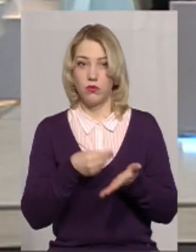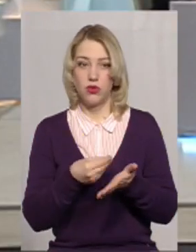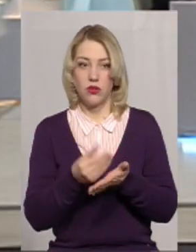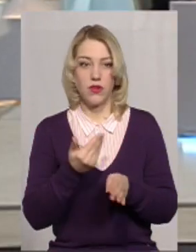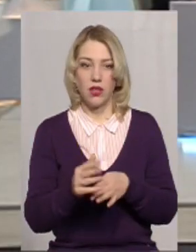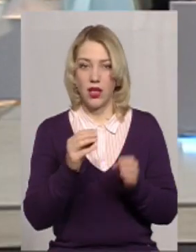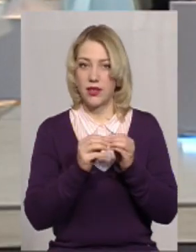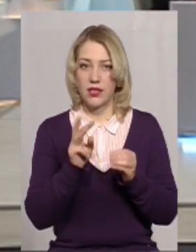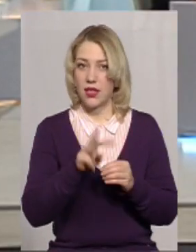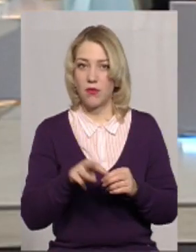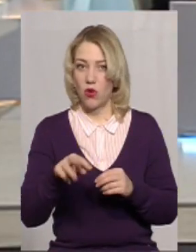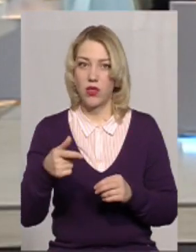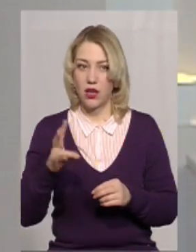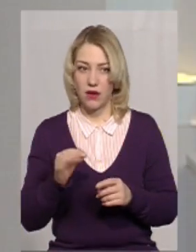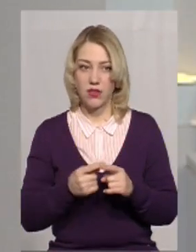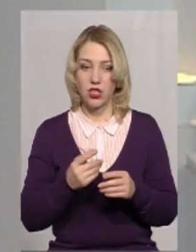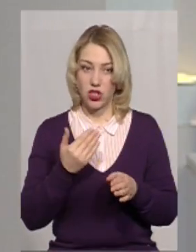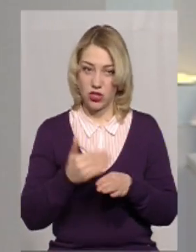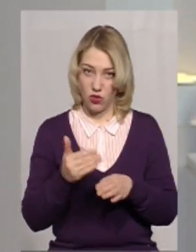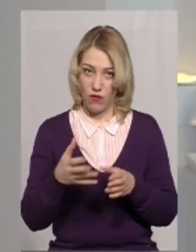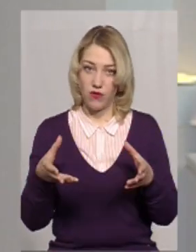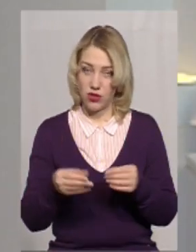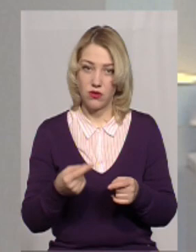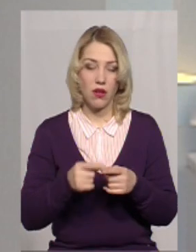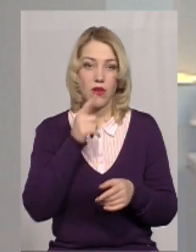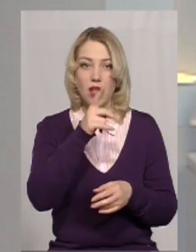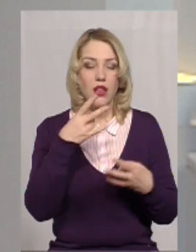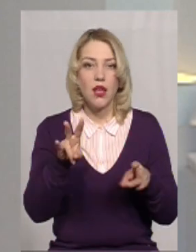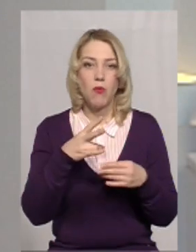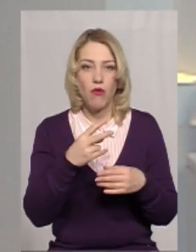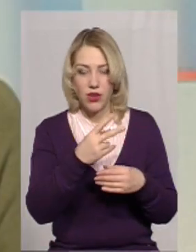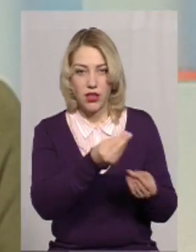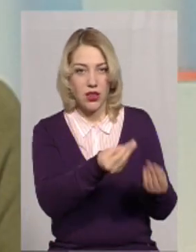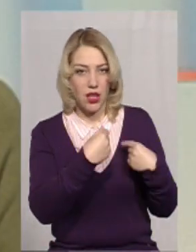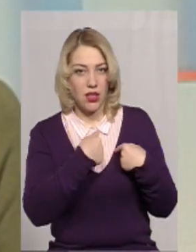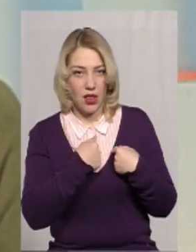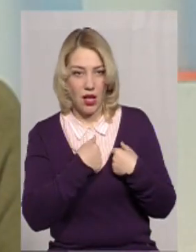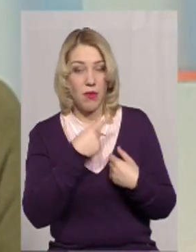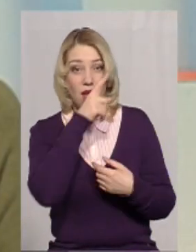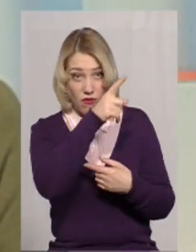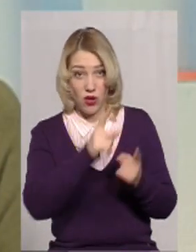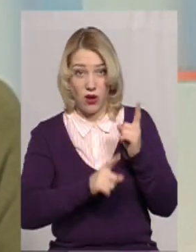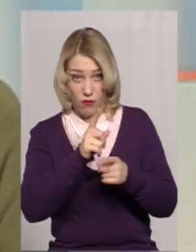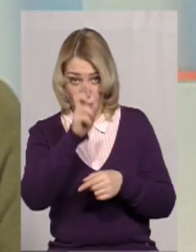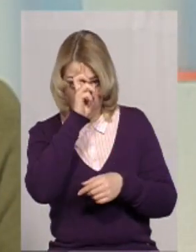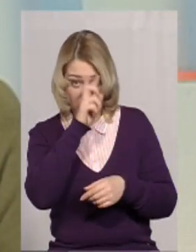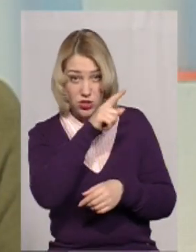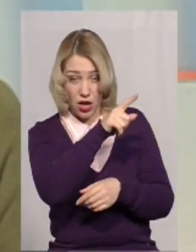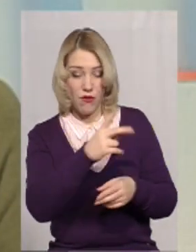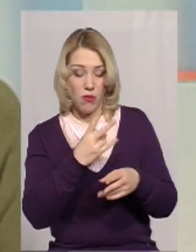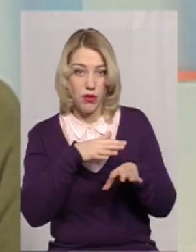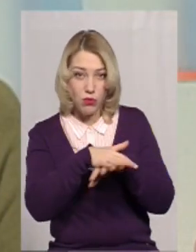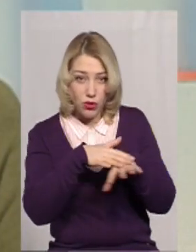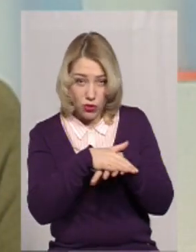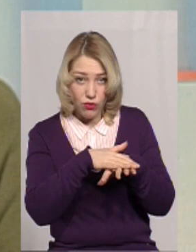виділяє 10 мільйонів гривень... Можливо, це частковий фінанс? Ні, вони не мають покладати на нас, вони мають фінансувати. Є реформа, прорахували